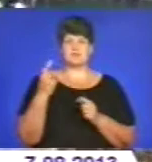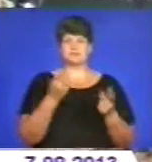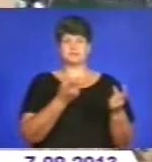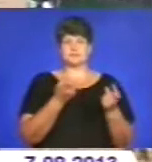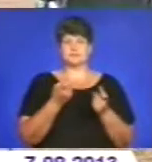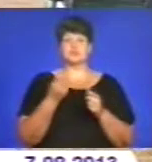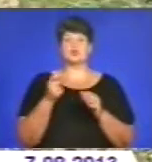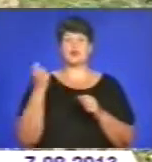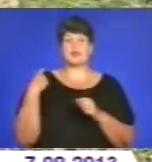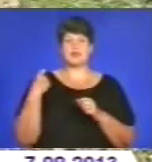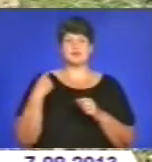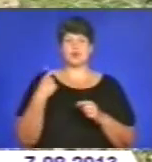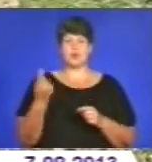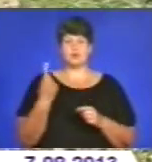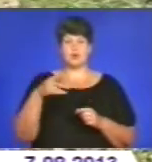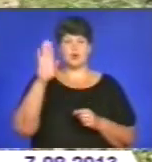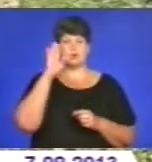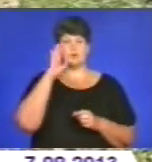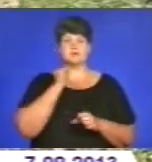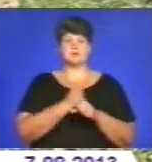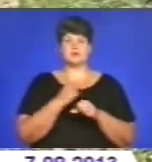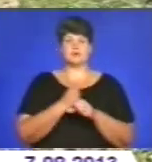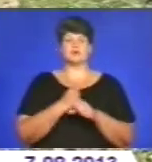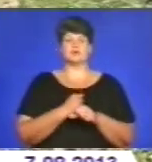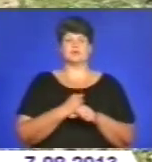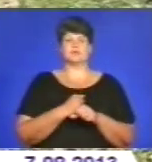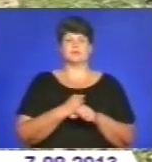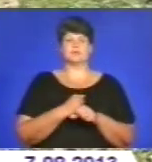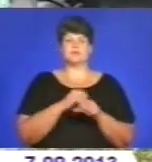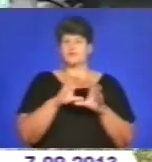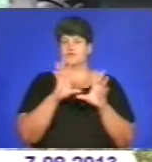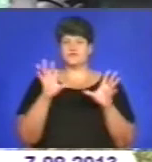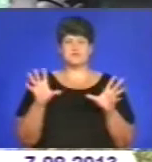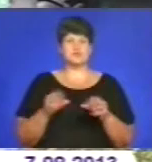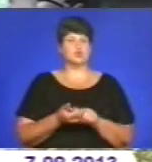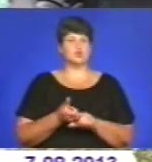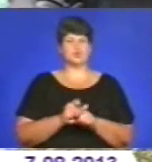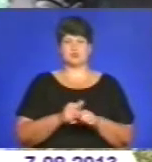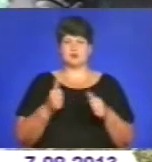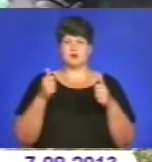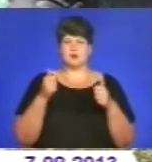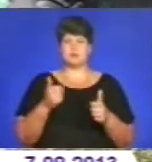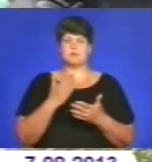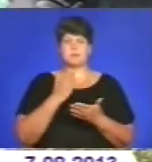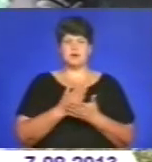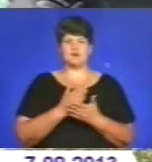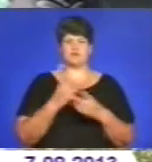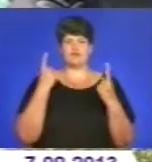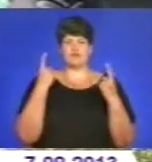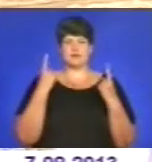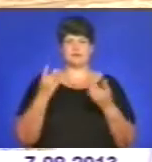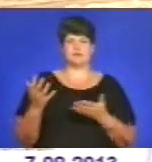області. Хлопці працюють всі, я хочу сказати, дуже гарно і мають великі намолоти.